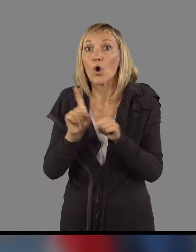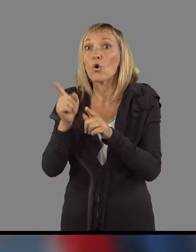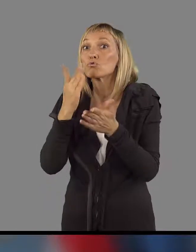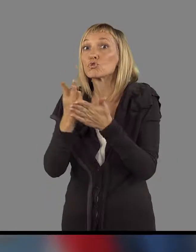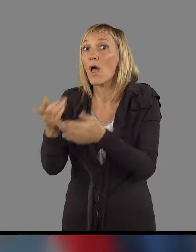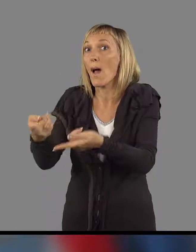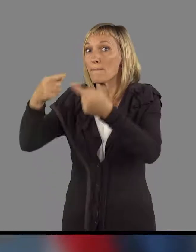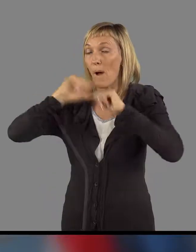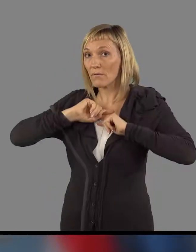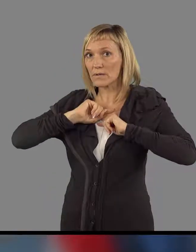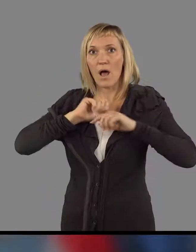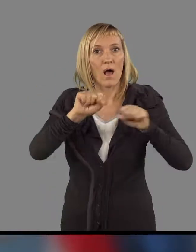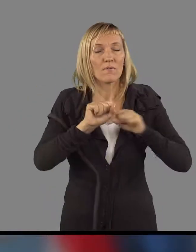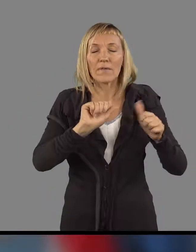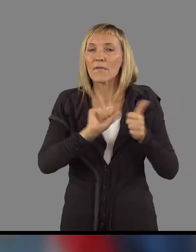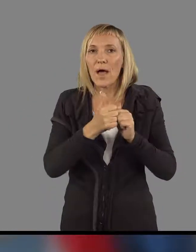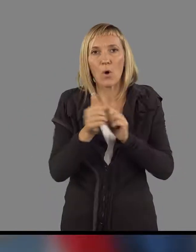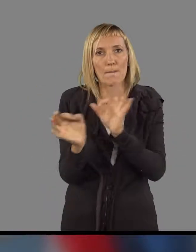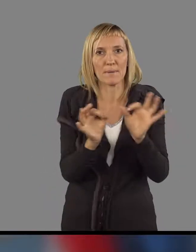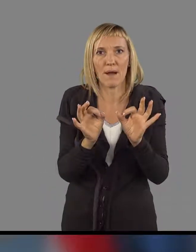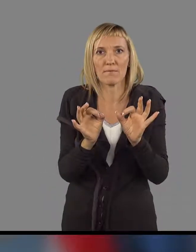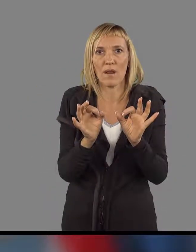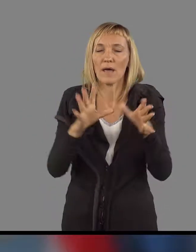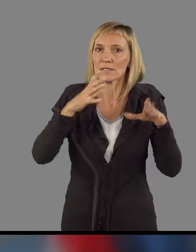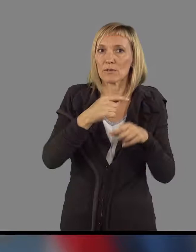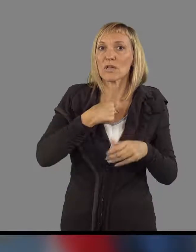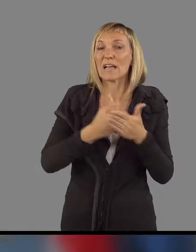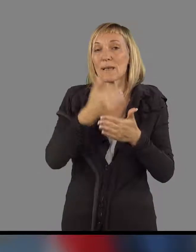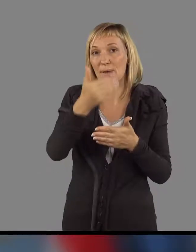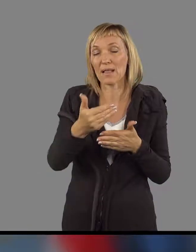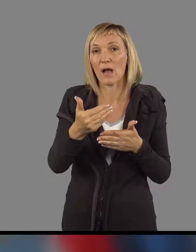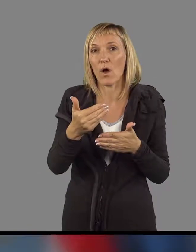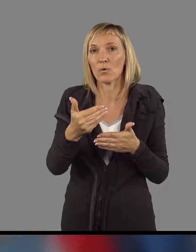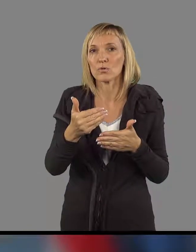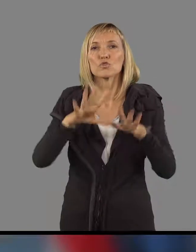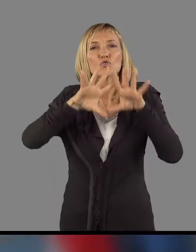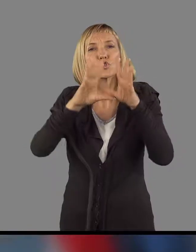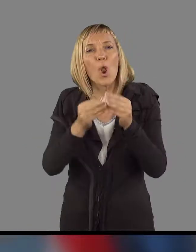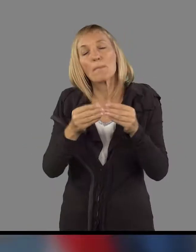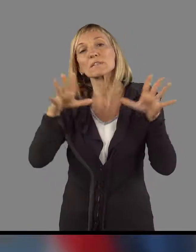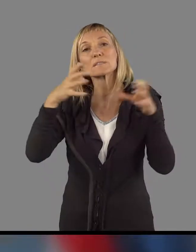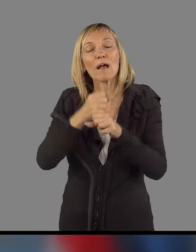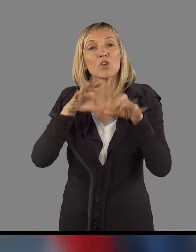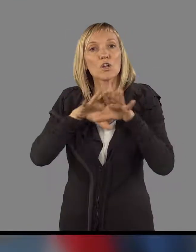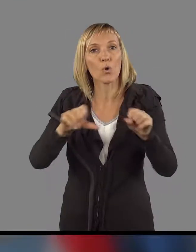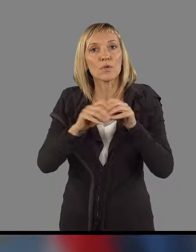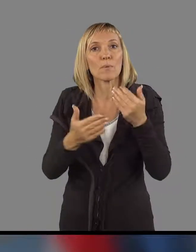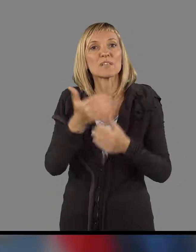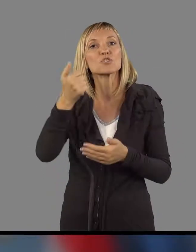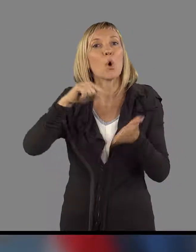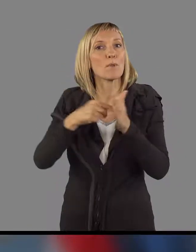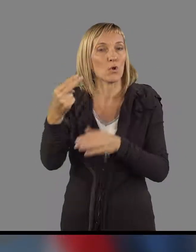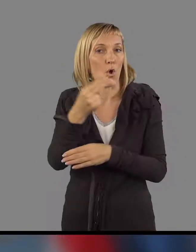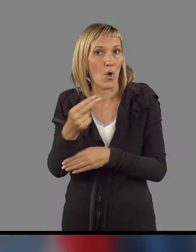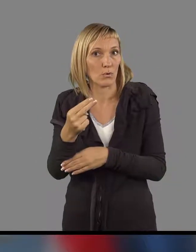predstavljeno, se je vlada odzvala, jaz sem predlagal sklop zmanjšanja ukrepov za 100